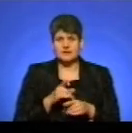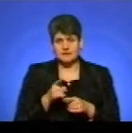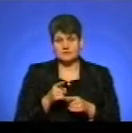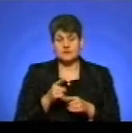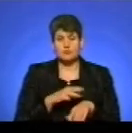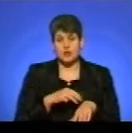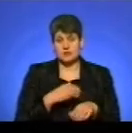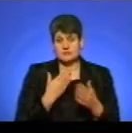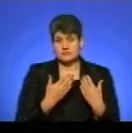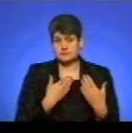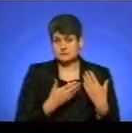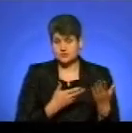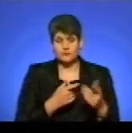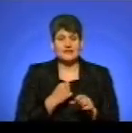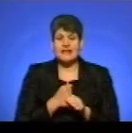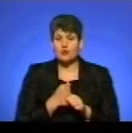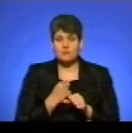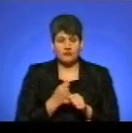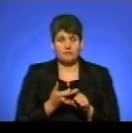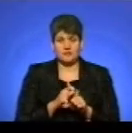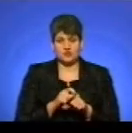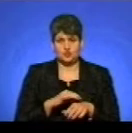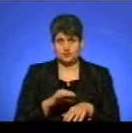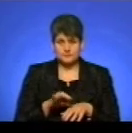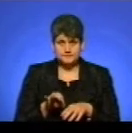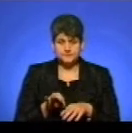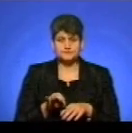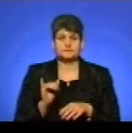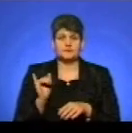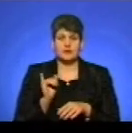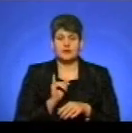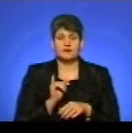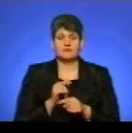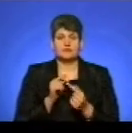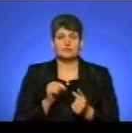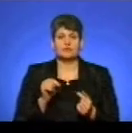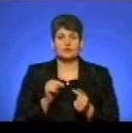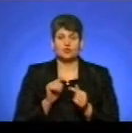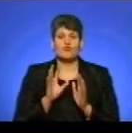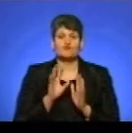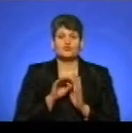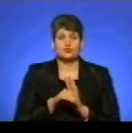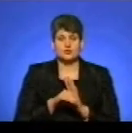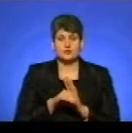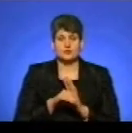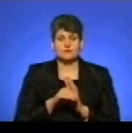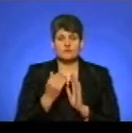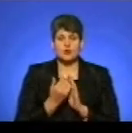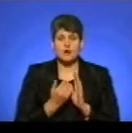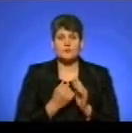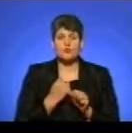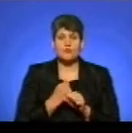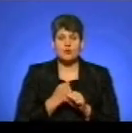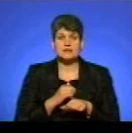або він не здійснював більше насильницьких дій. І, відповідно, включення, там, в програму роботи з